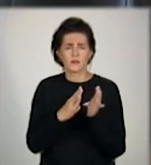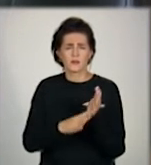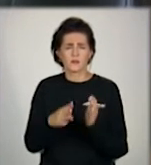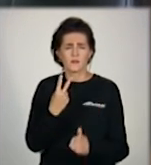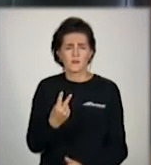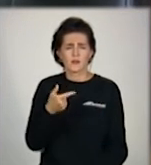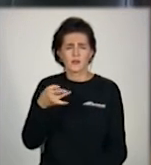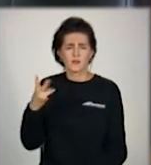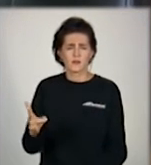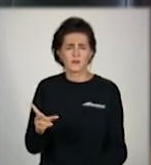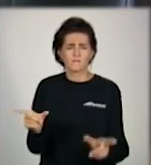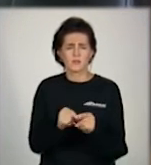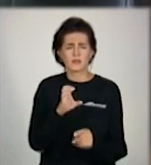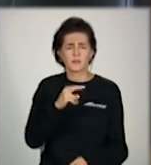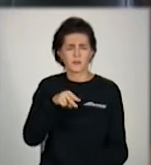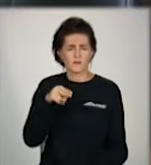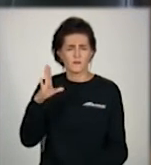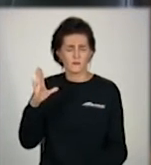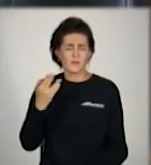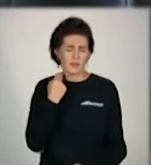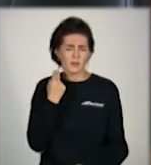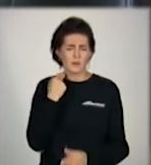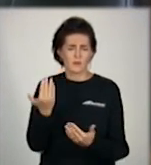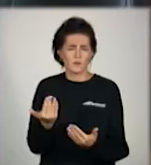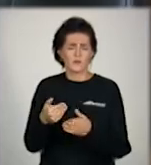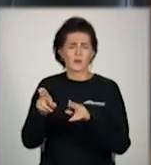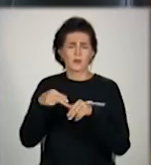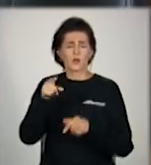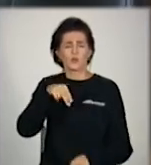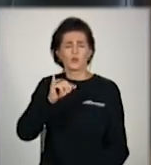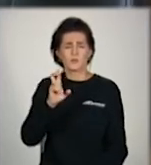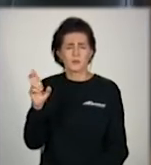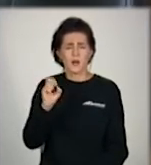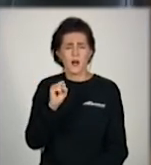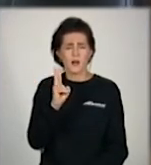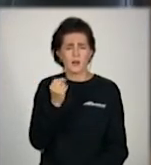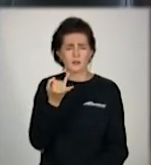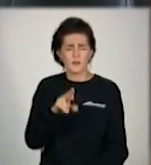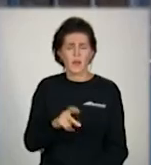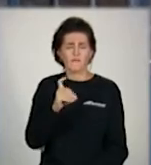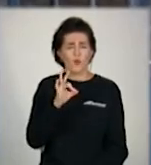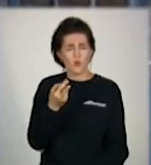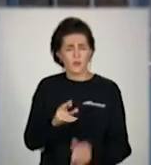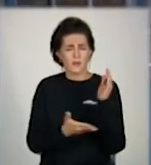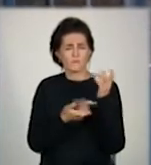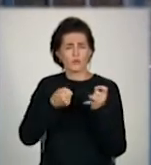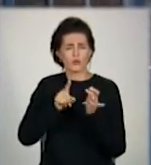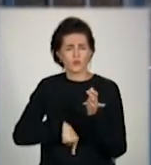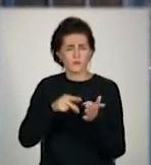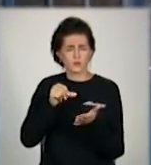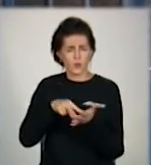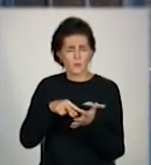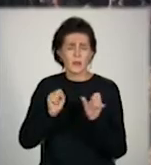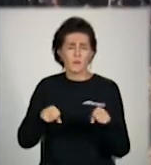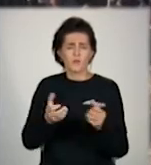гривні з ПДВ. Це дуба, кація. Дрова гвоїні дешевше стоють. Також можна отримати